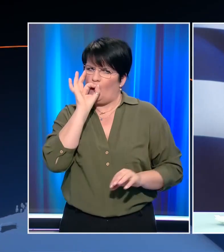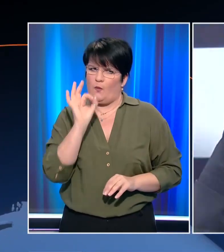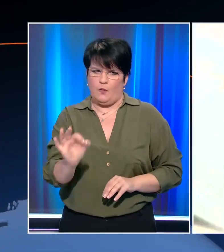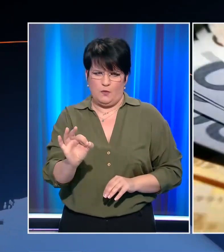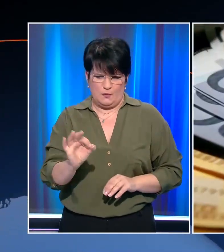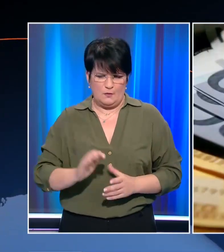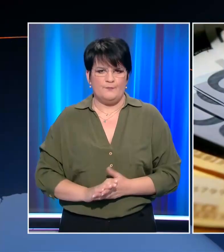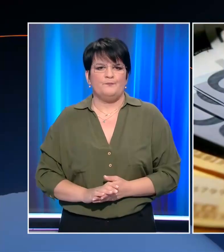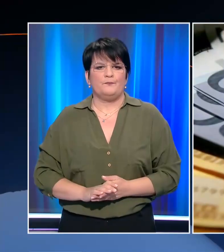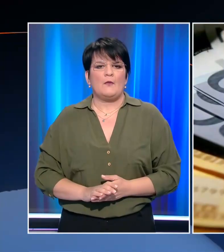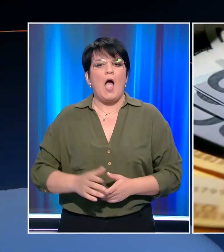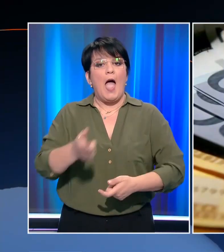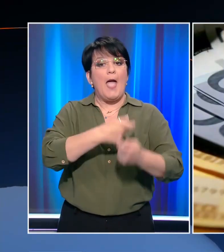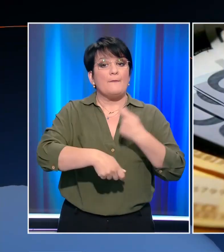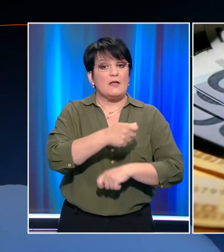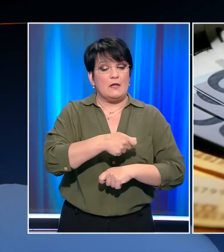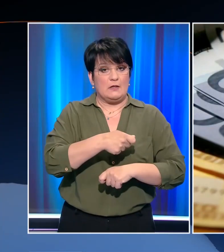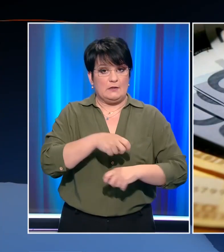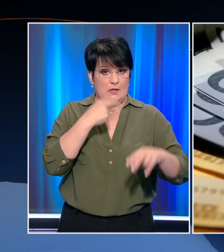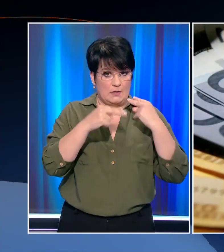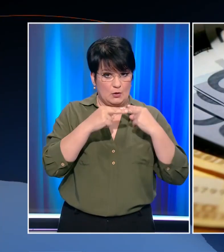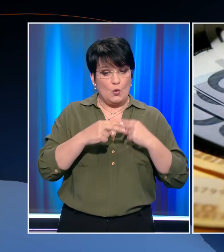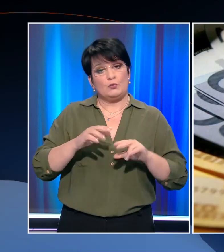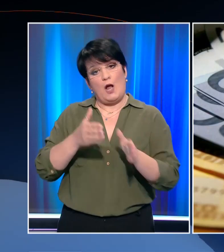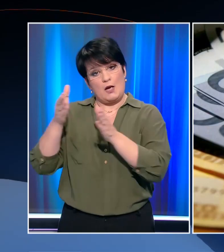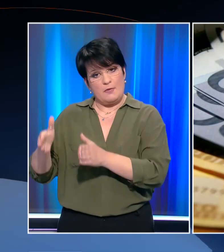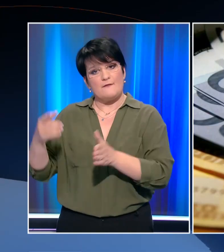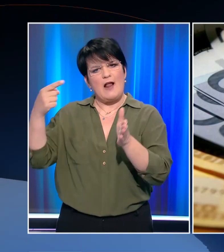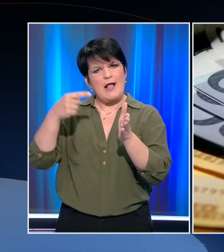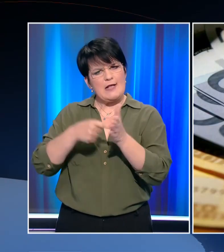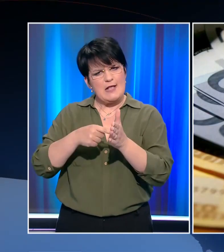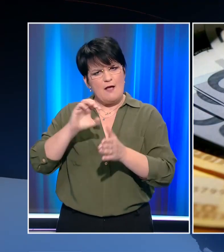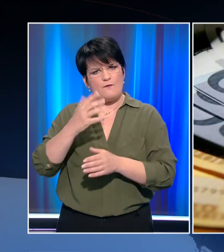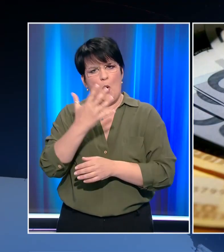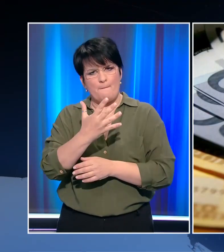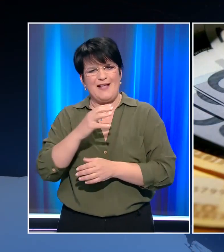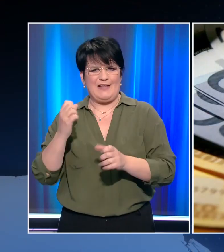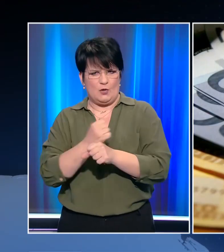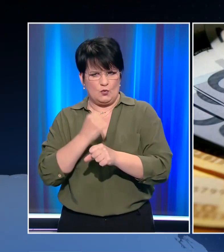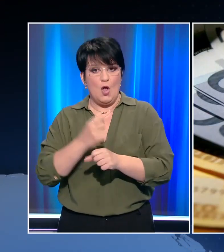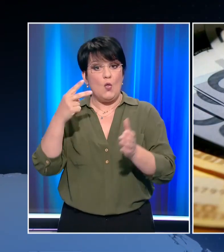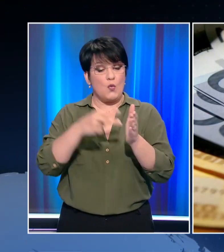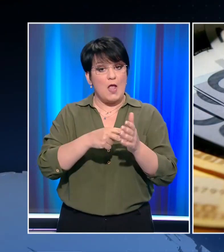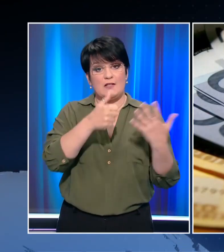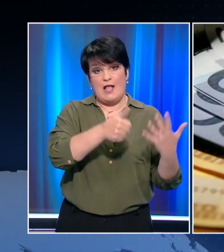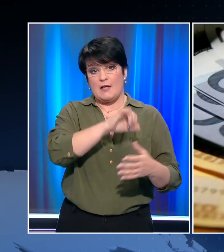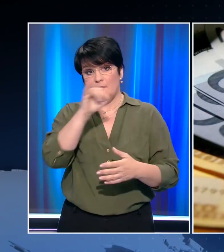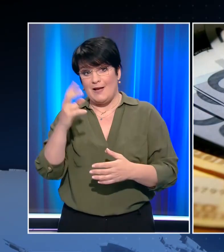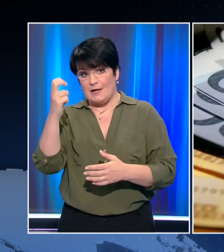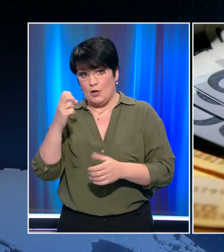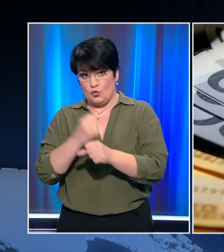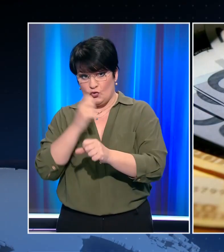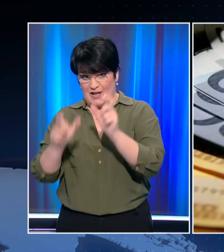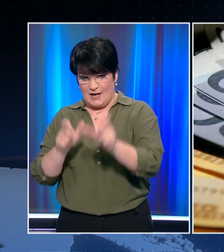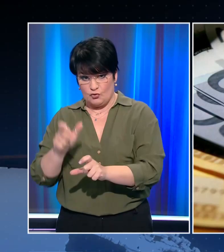Ιτρίτων. Οι επιχειρήσεις πλήν της εστίασης θα λάβουν 1.000 ευρώ αν έχουν έως 5 εργαζόμενους, 2.000 ευρώ αν έχουν από 6 έως 20 εργαζόμενους